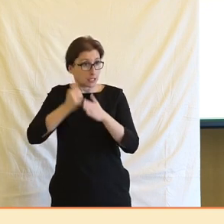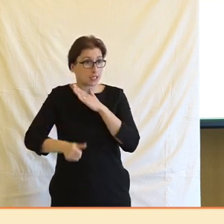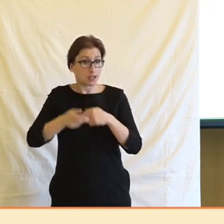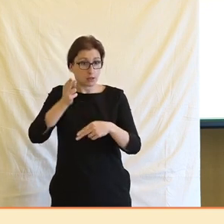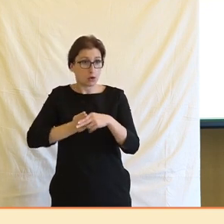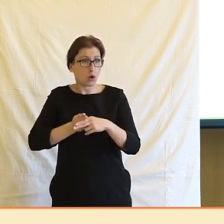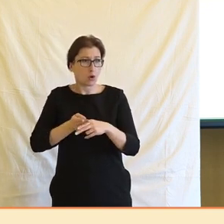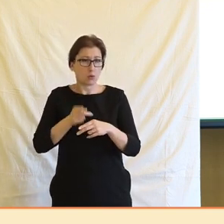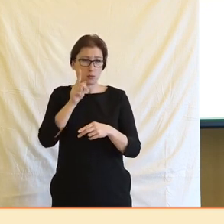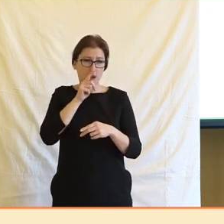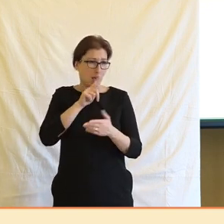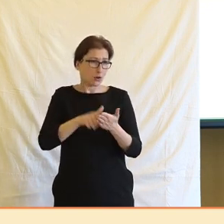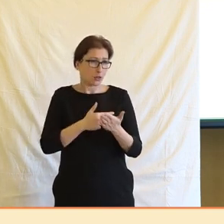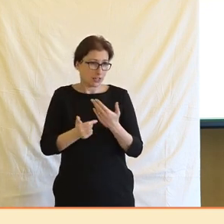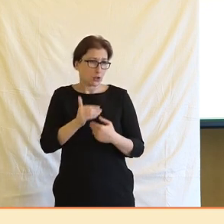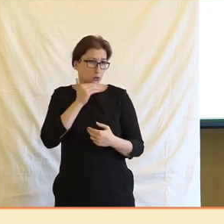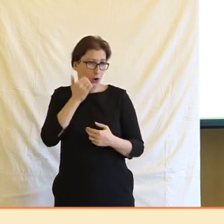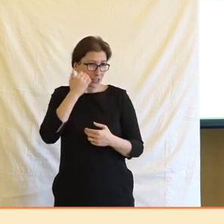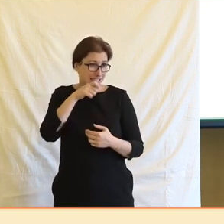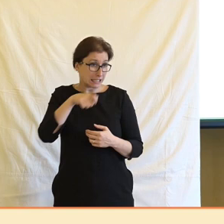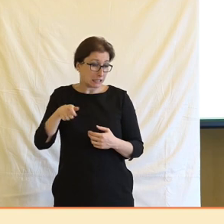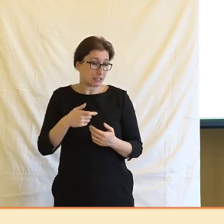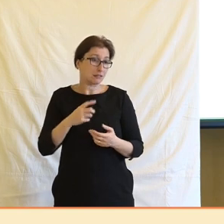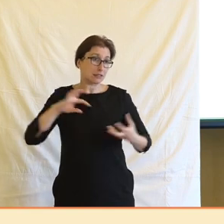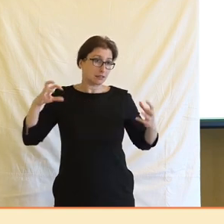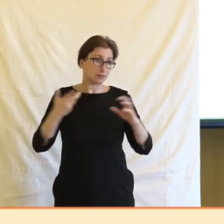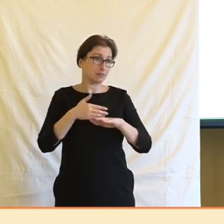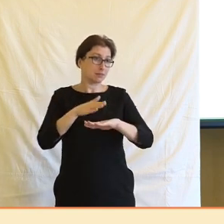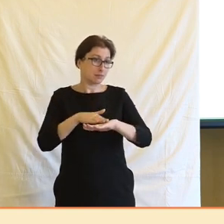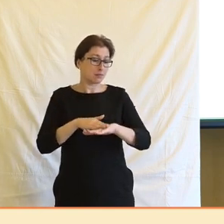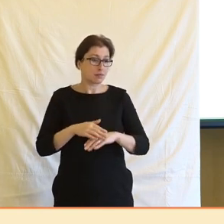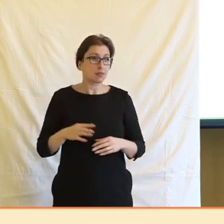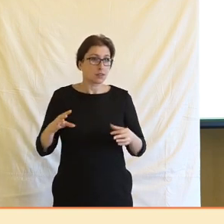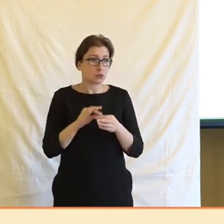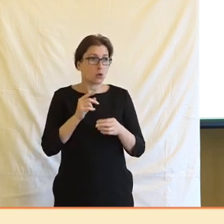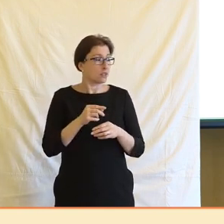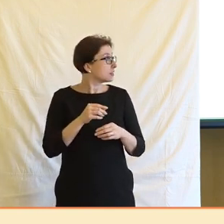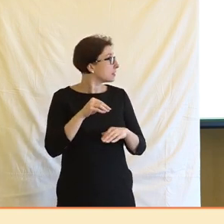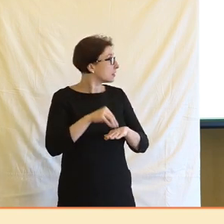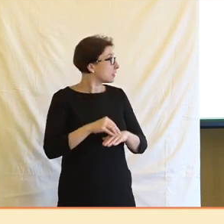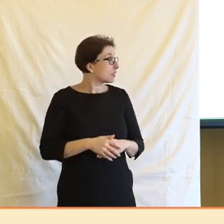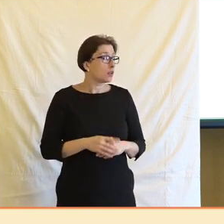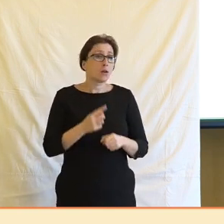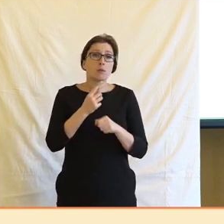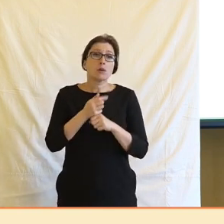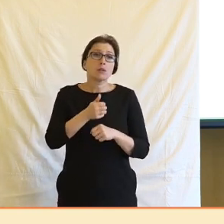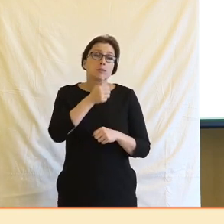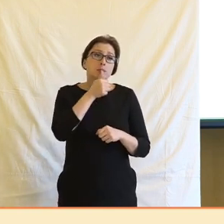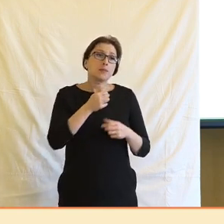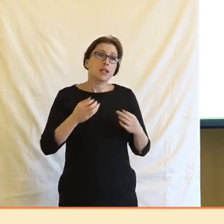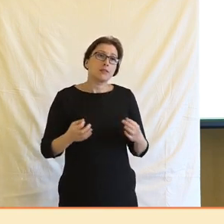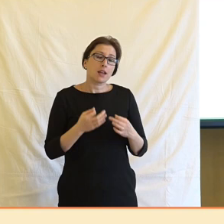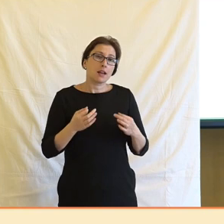zrovna úplně málo. Tolik se asi dovolím k tomu rychlému zhodnocení a těch poznámek. Možná jediná věc, která mě